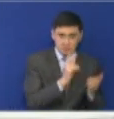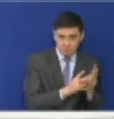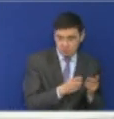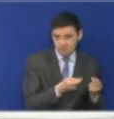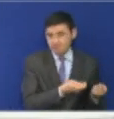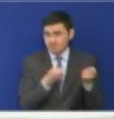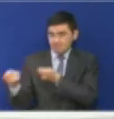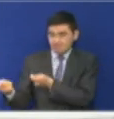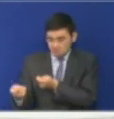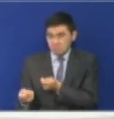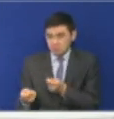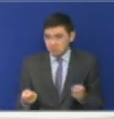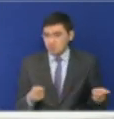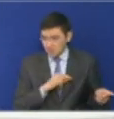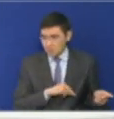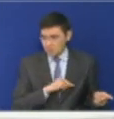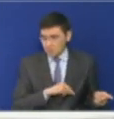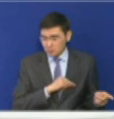открываясь для посетителей.